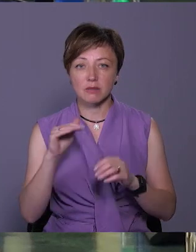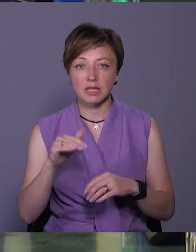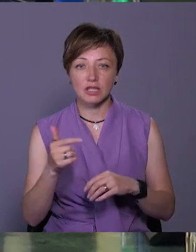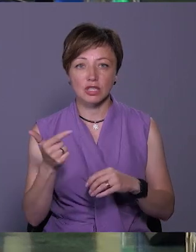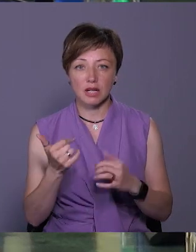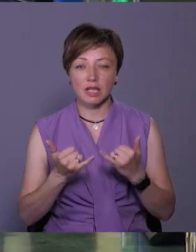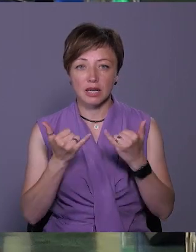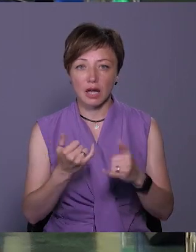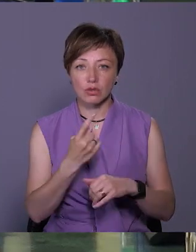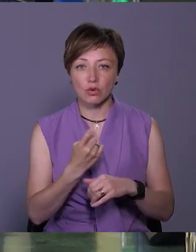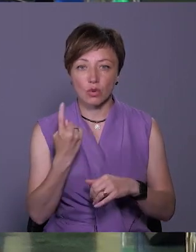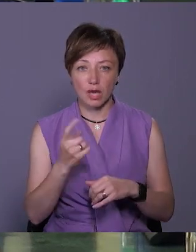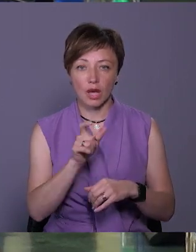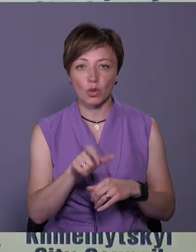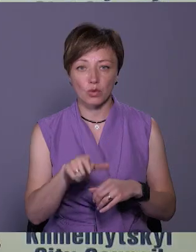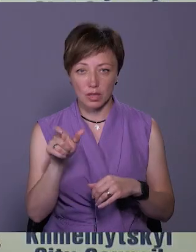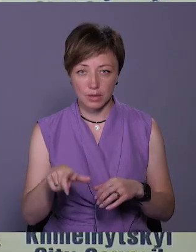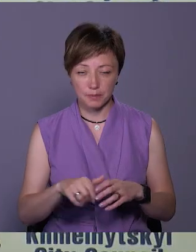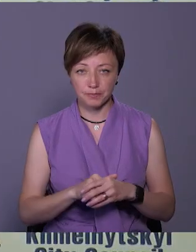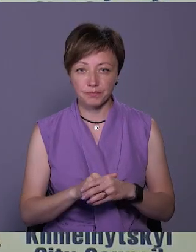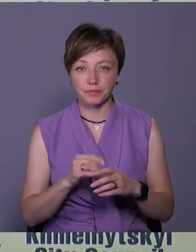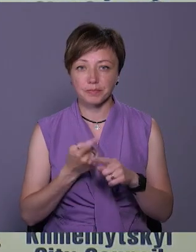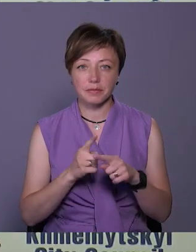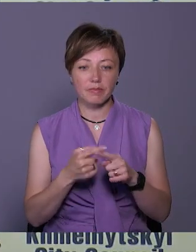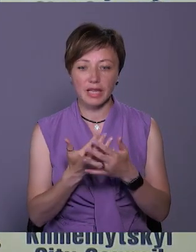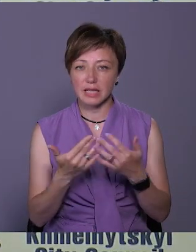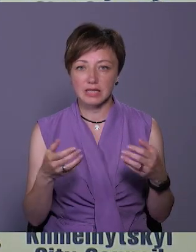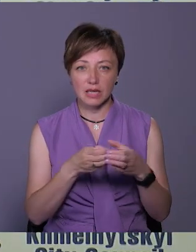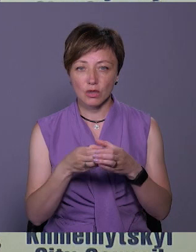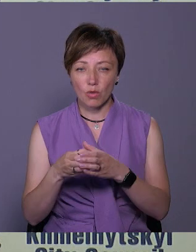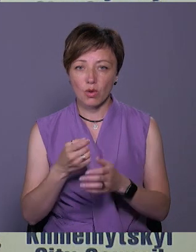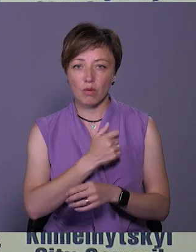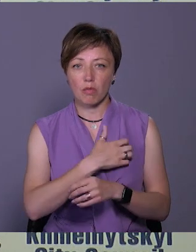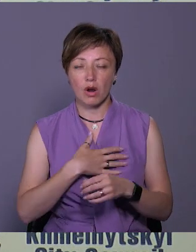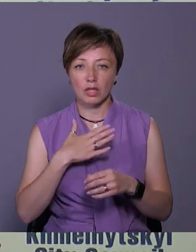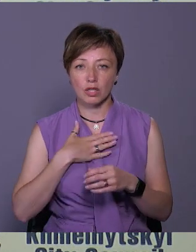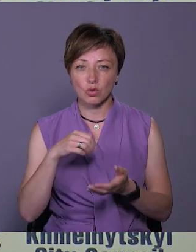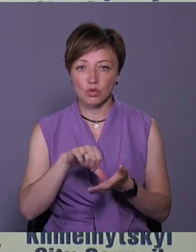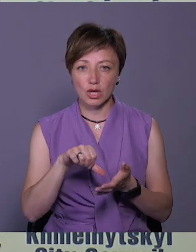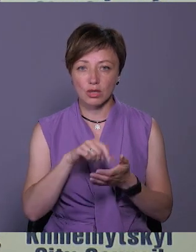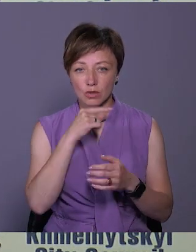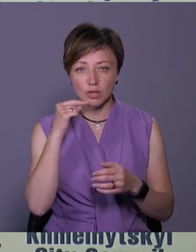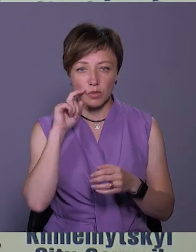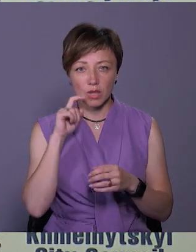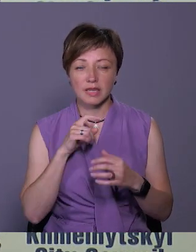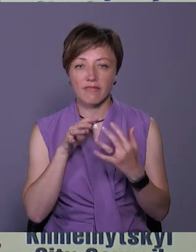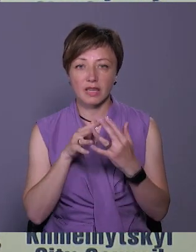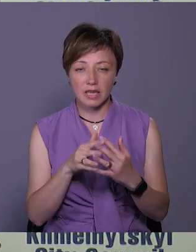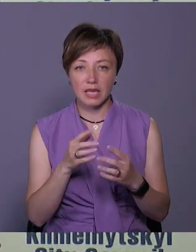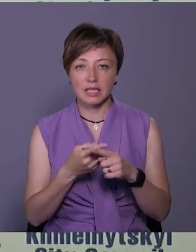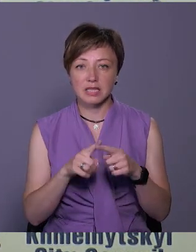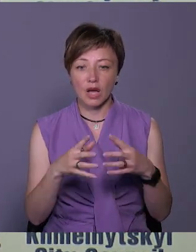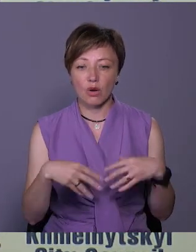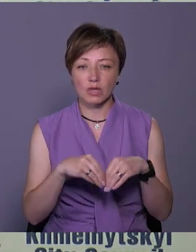гривень для 101-ї людини. Це різні категорії, це поранені наші учасники російсько-української війни, це